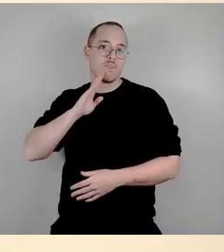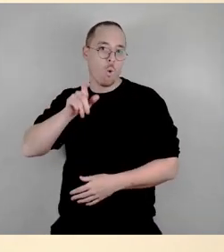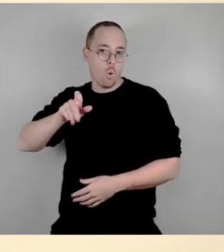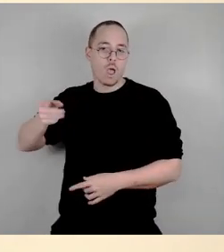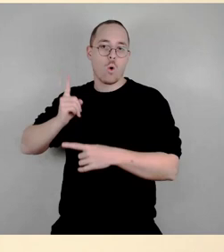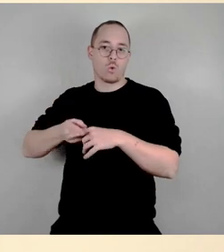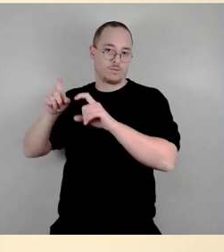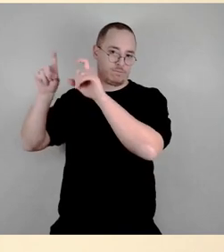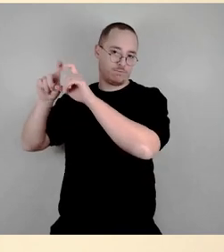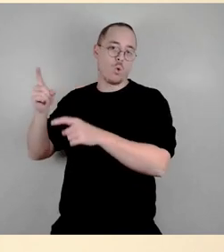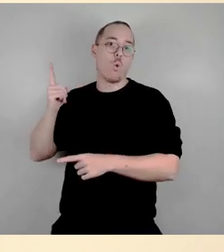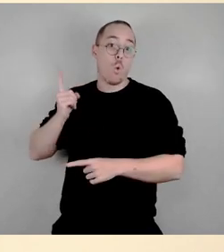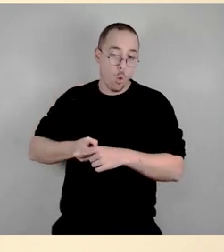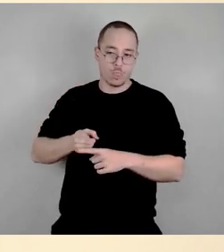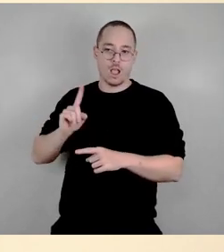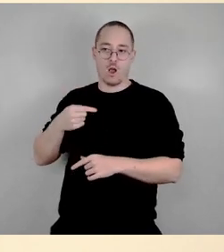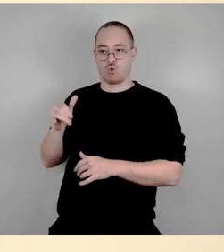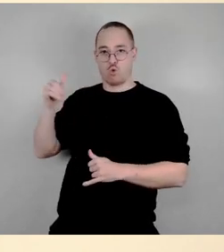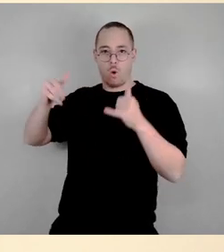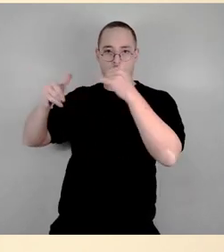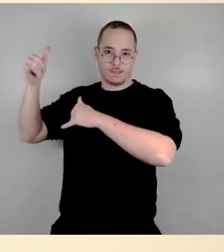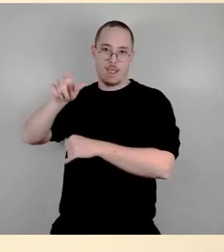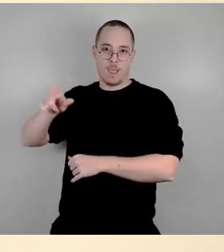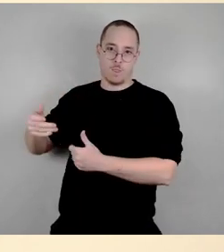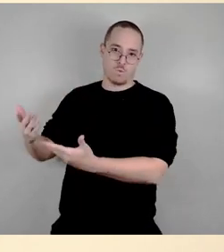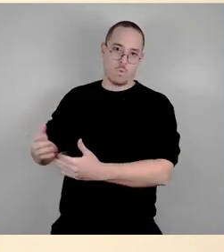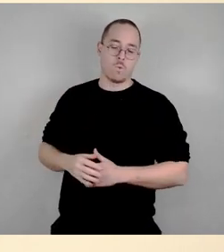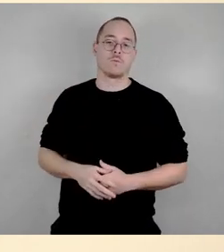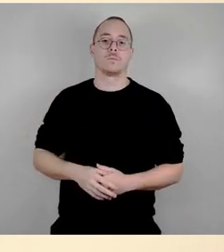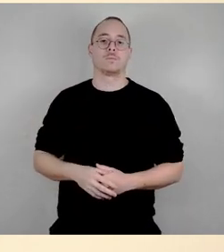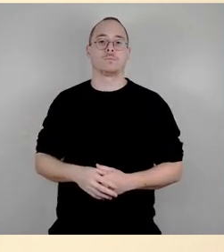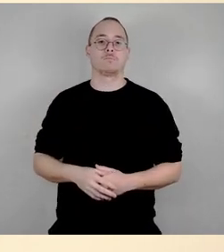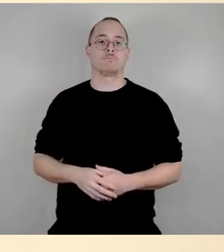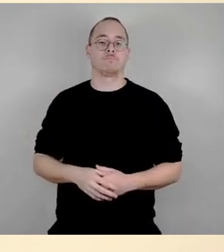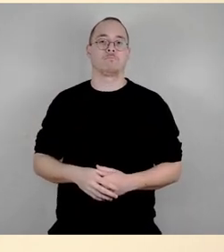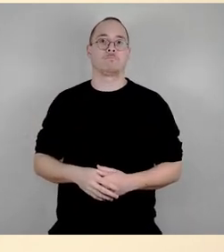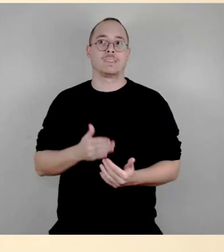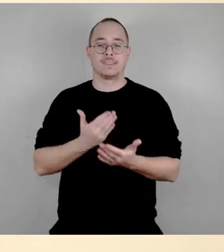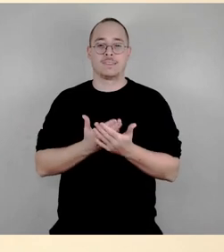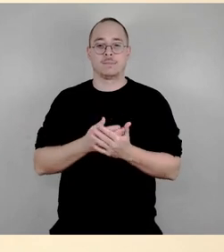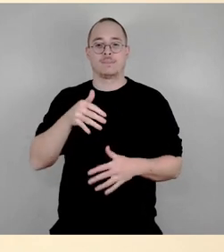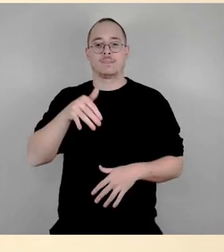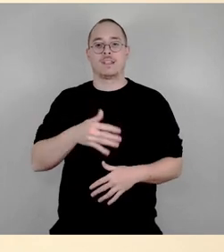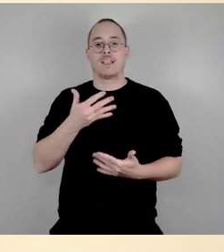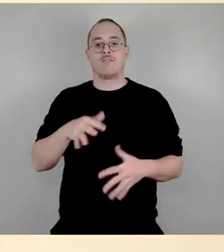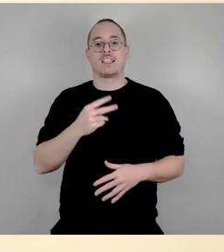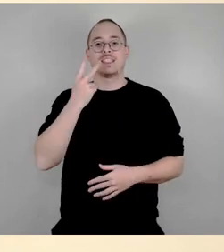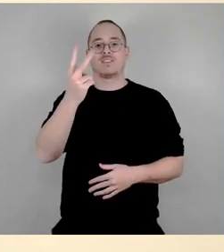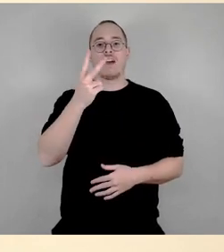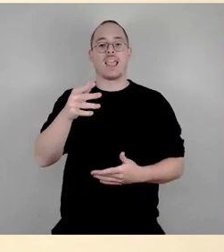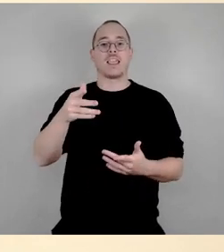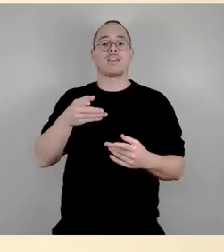Gästen der Stadt gibt. Insofern haben wir auch nach zwei interfraktionellen Gesprächsrunden einen